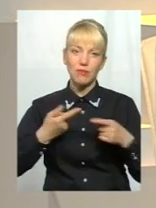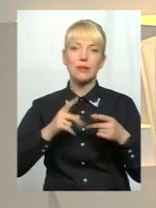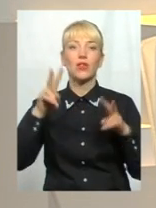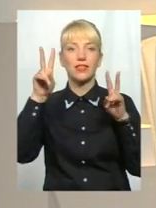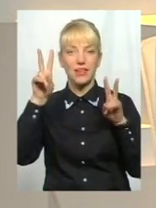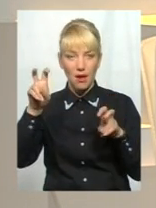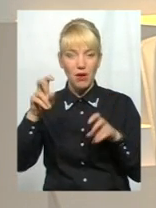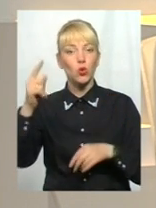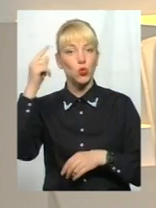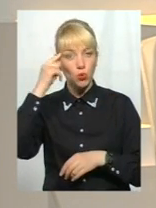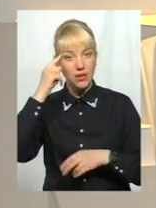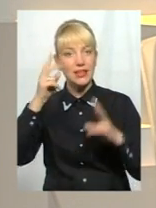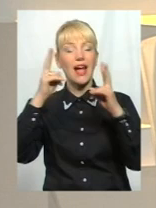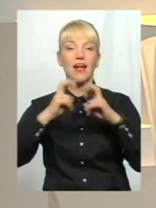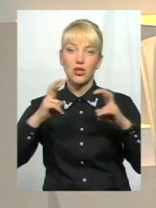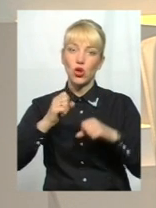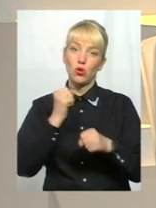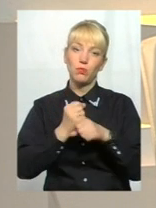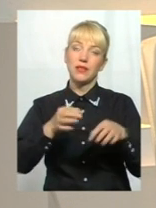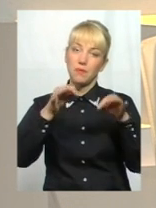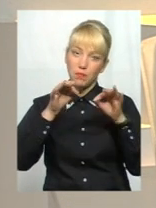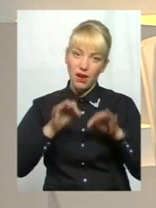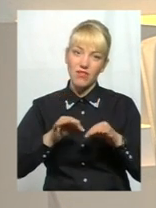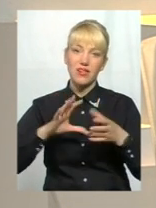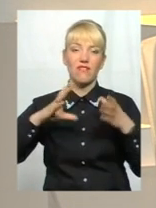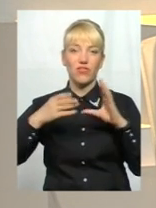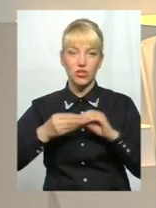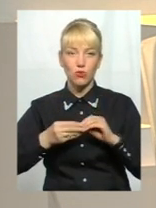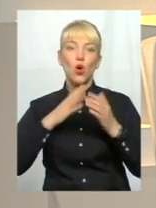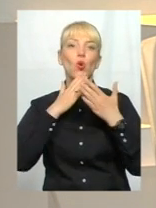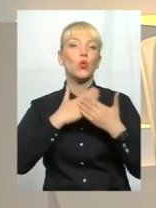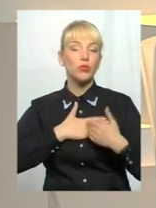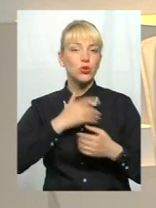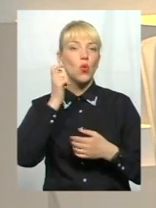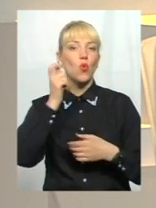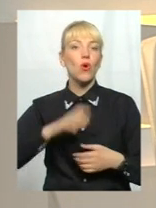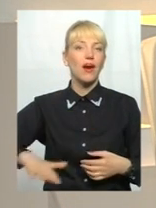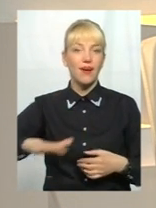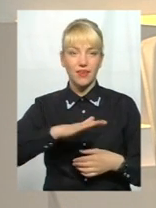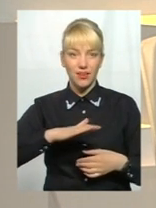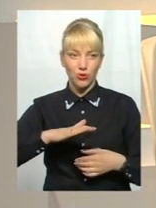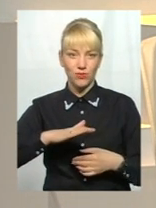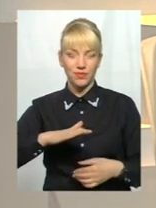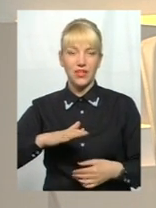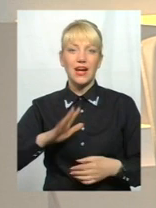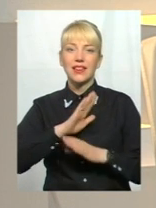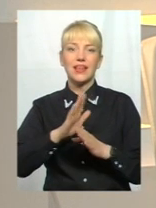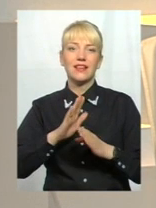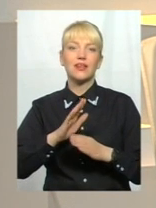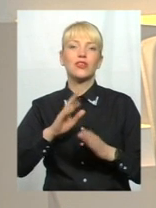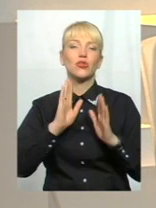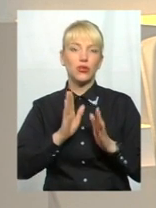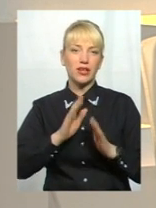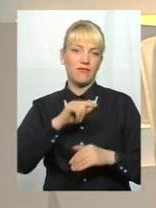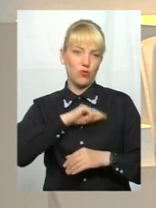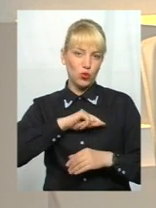«Думайте, аналізуйте, робіть висновки, любіть Україну не лише до глибини душі, а й до глибини своєї